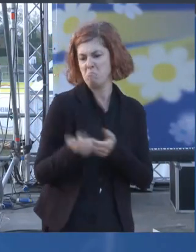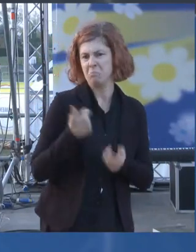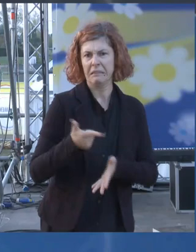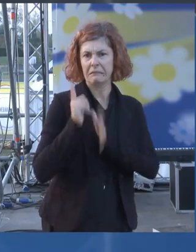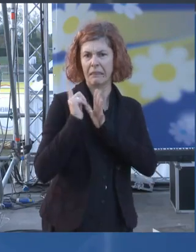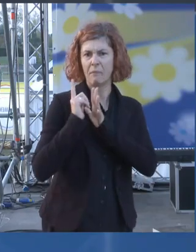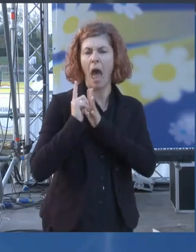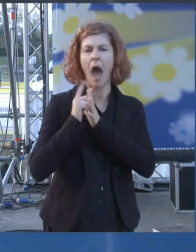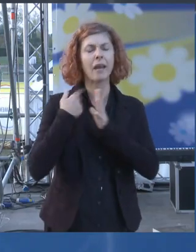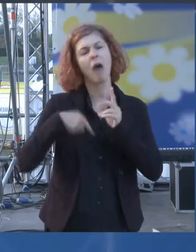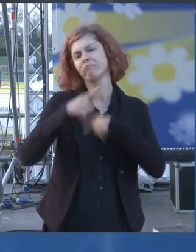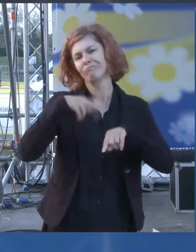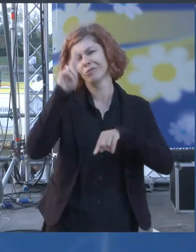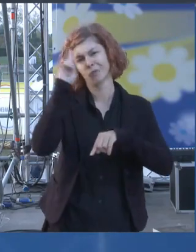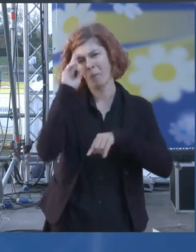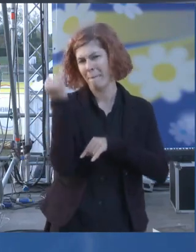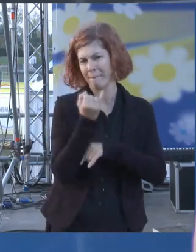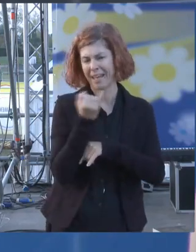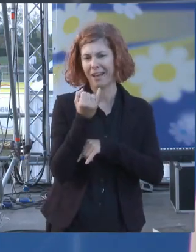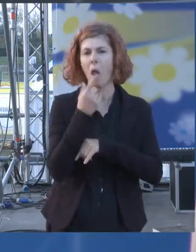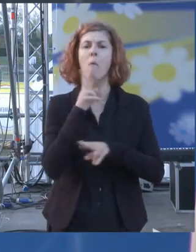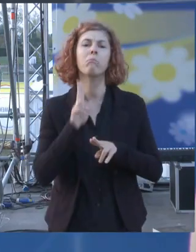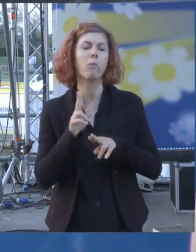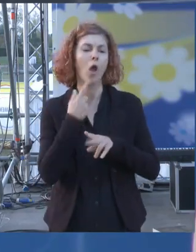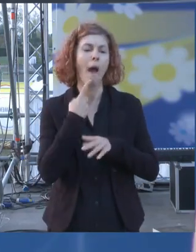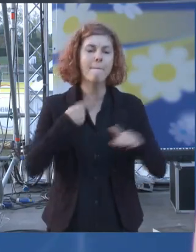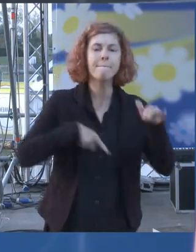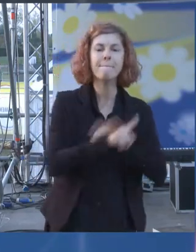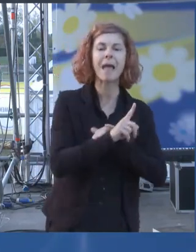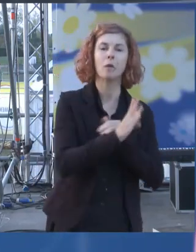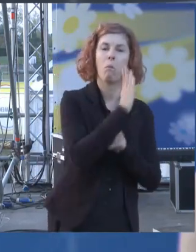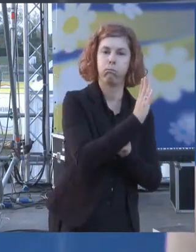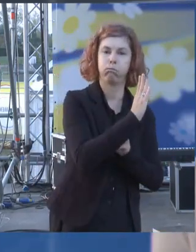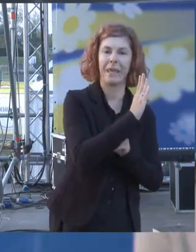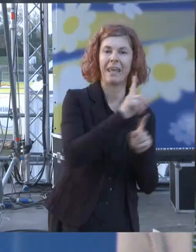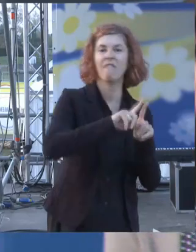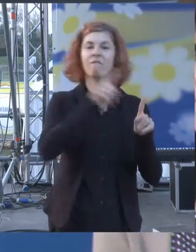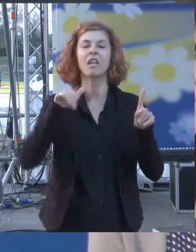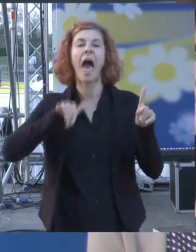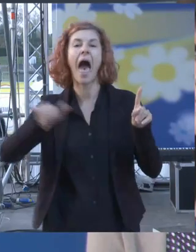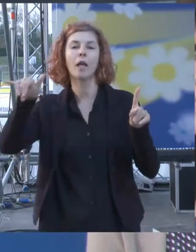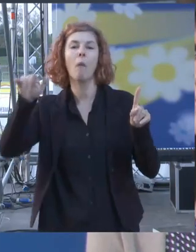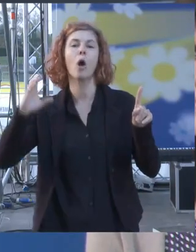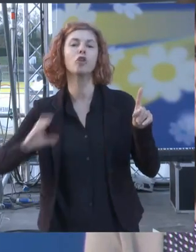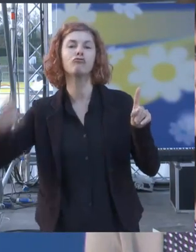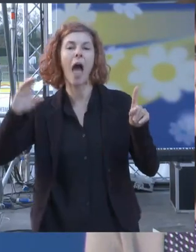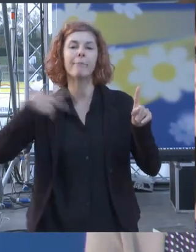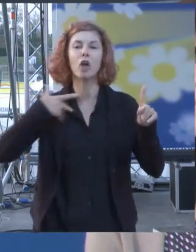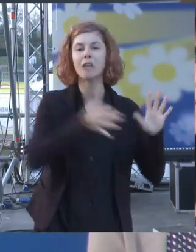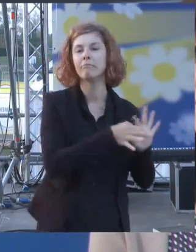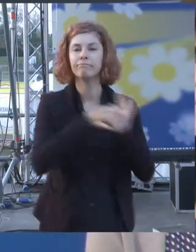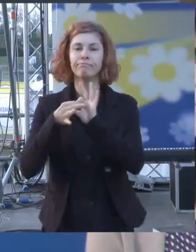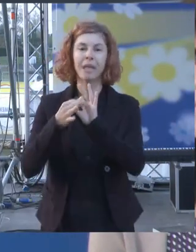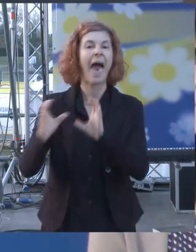collegare una fermata il capolinea della metro B all'aeroporto di Ciampino con un autobus i